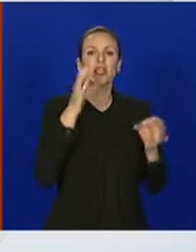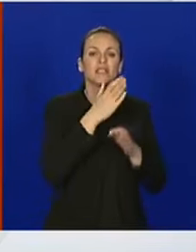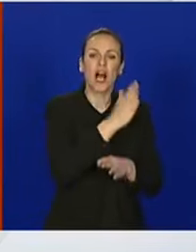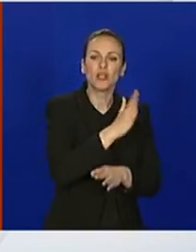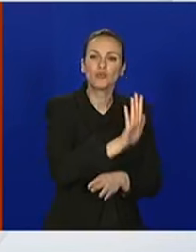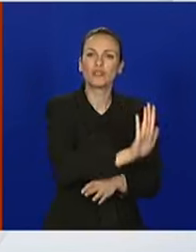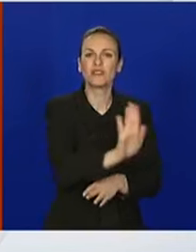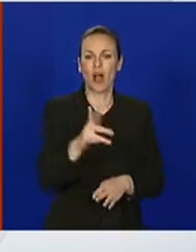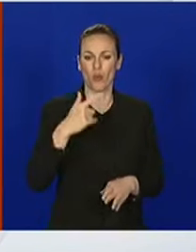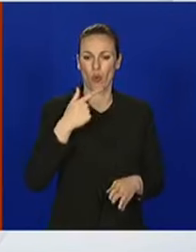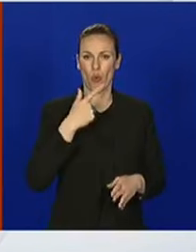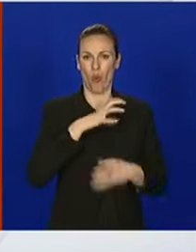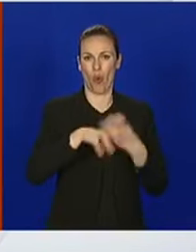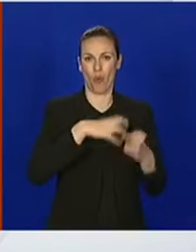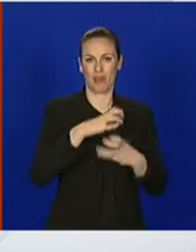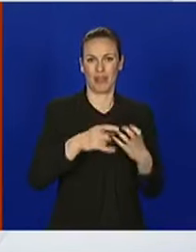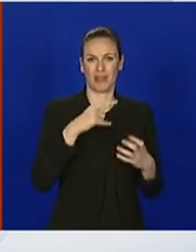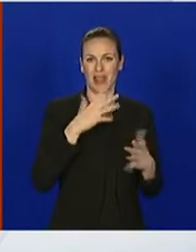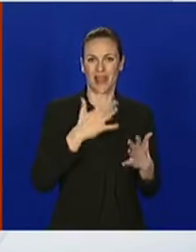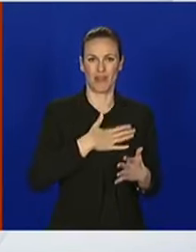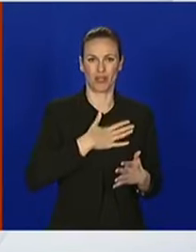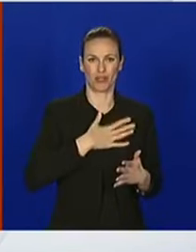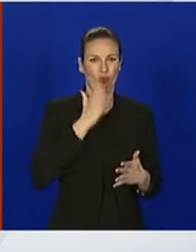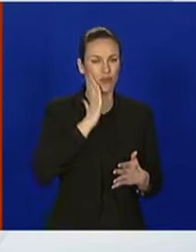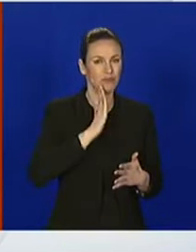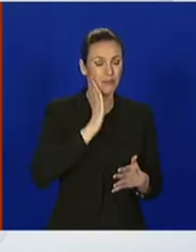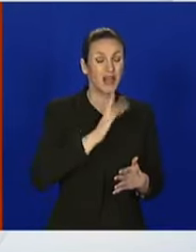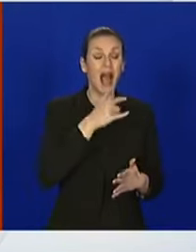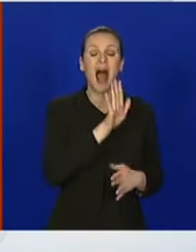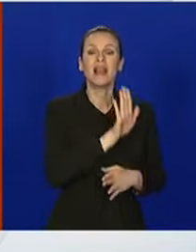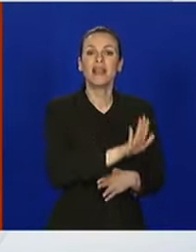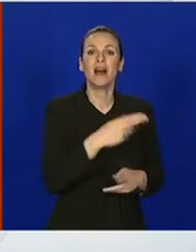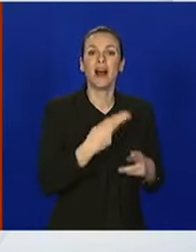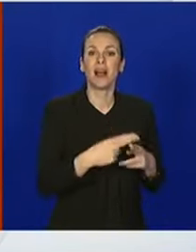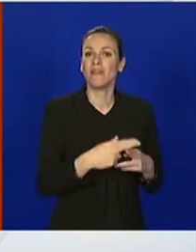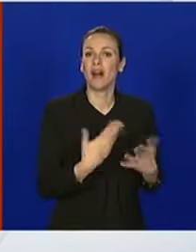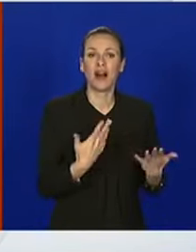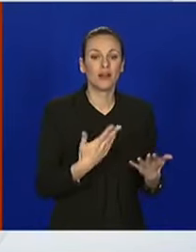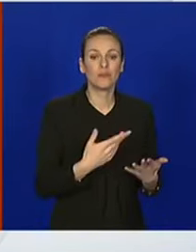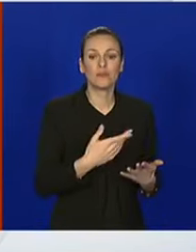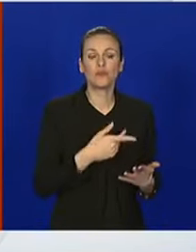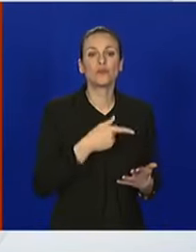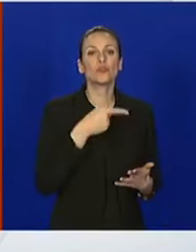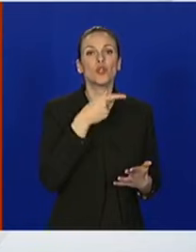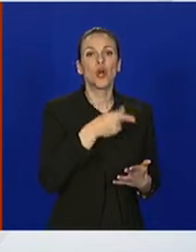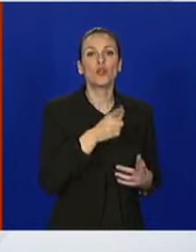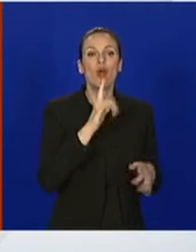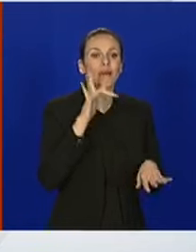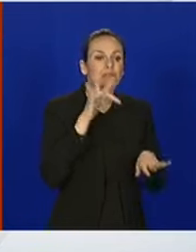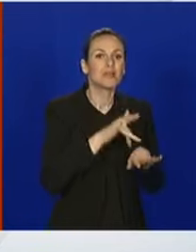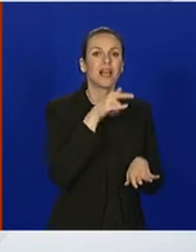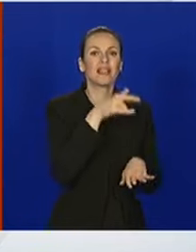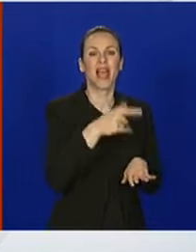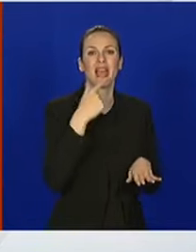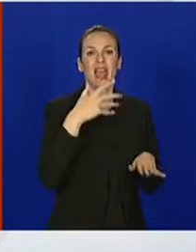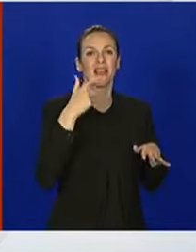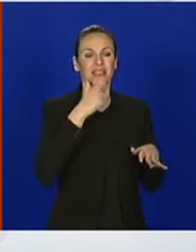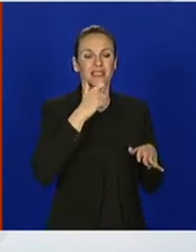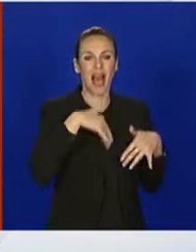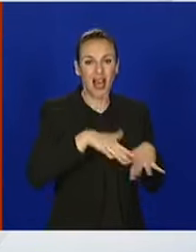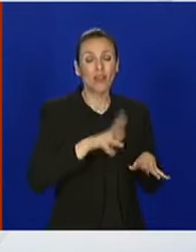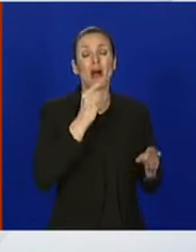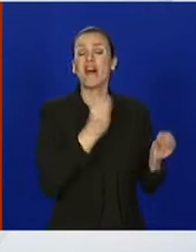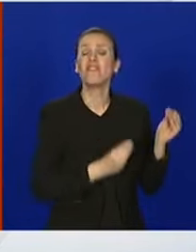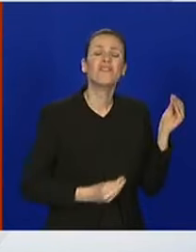izgubili svoje najmilije. Međutim, očigledna je bolest takve prirode da pogađa tu dobnu skupinu i kao što svjedočite, izimno velik